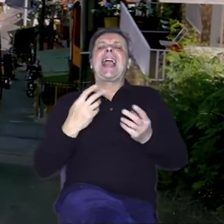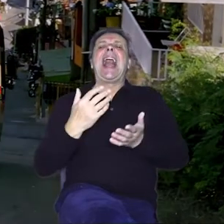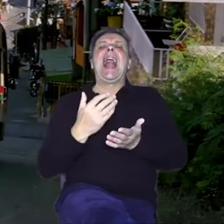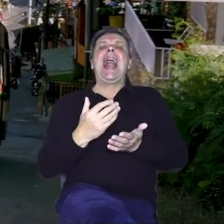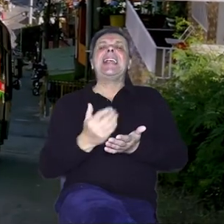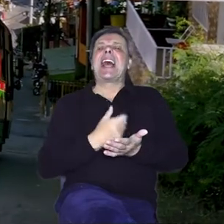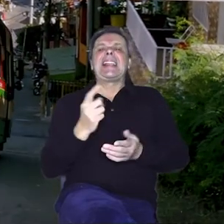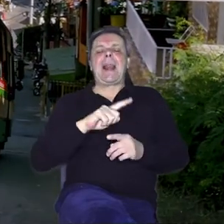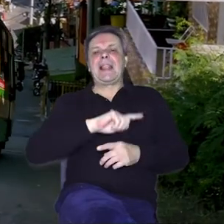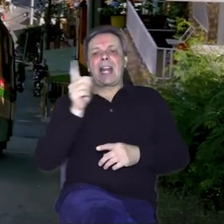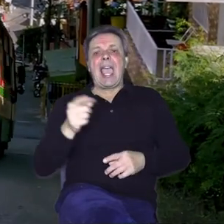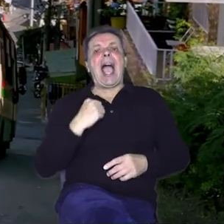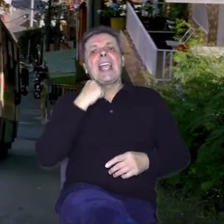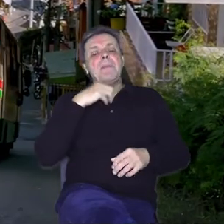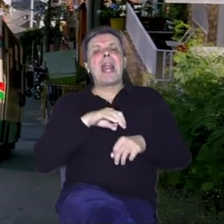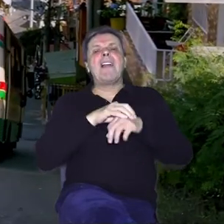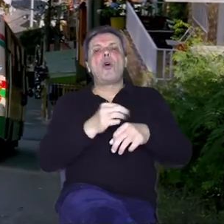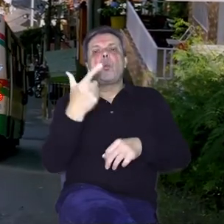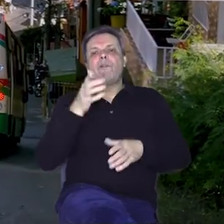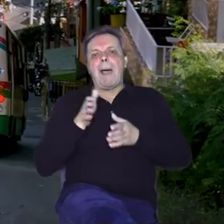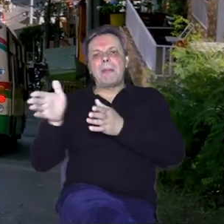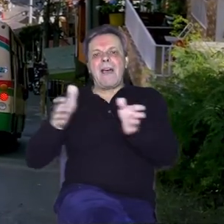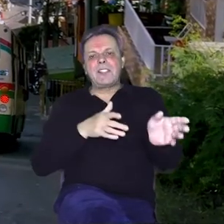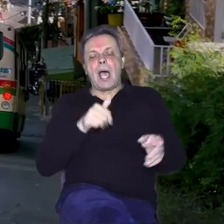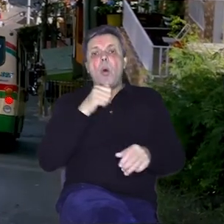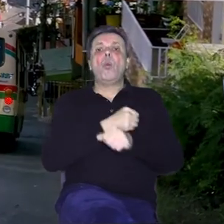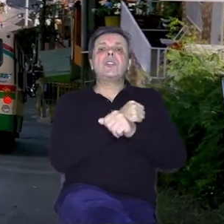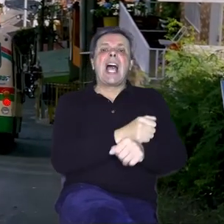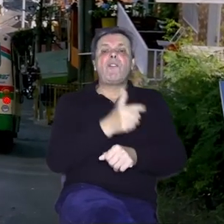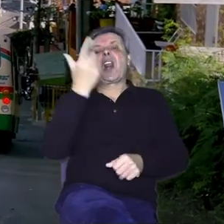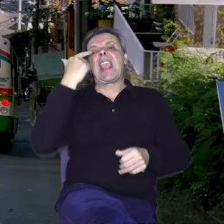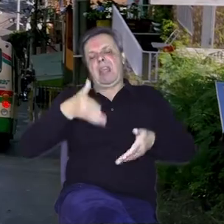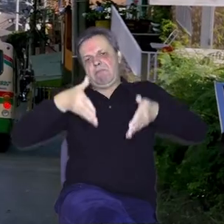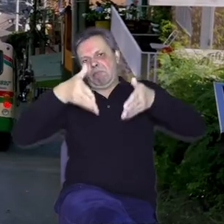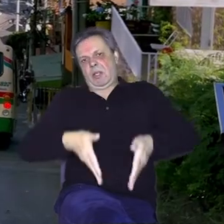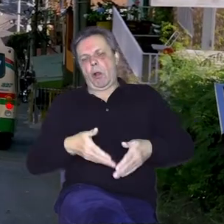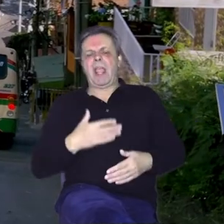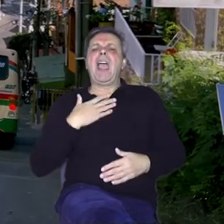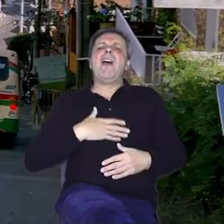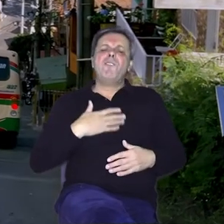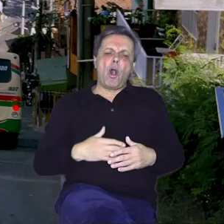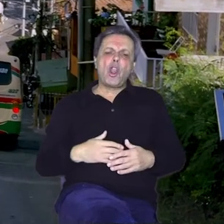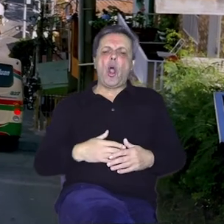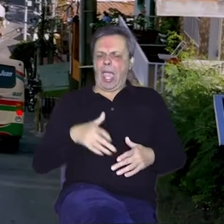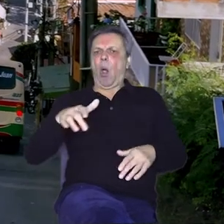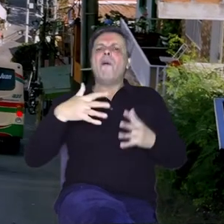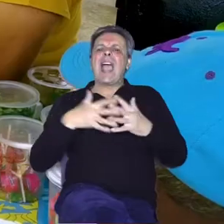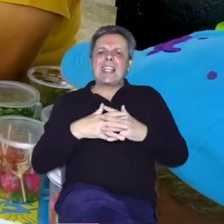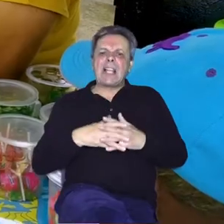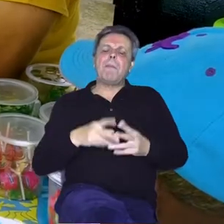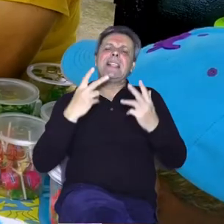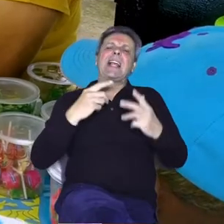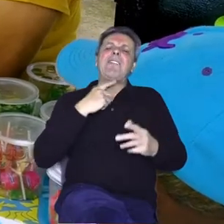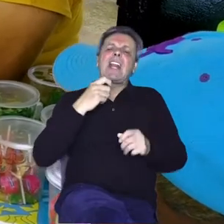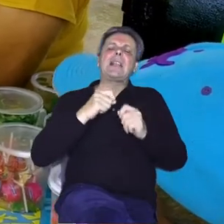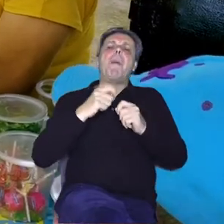zarada ne traje, a da kriminal vodi u dva pravca, u zatvor ili na groblje. Volio je Medellin, pa je za glavni